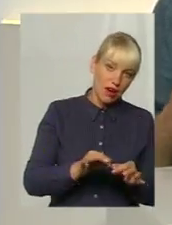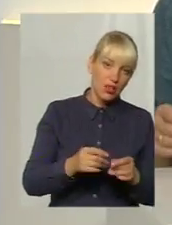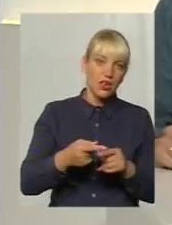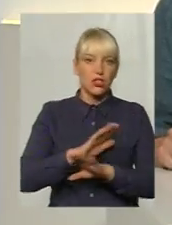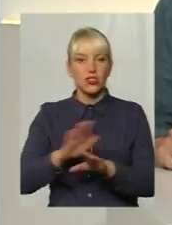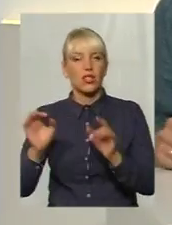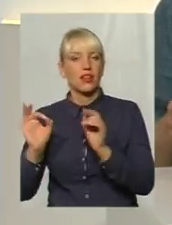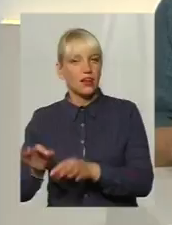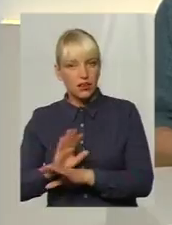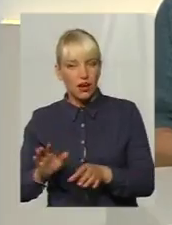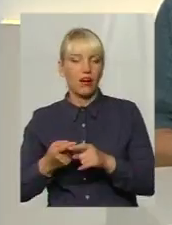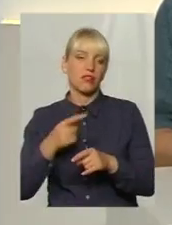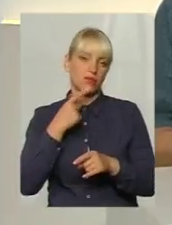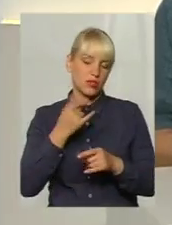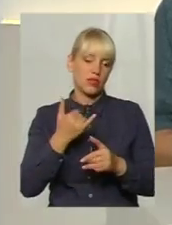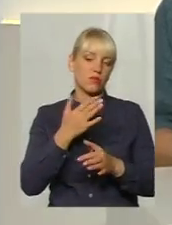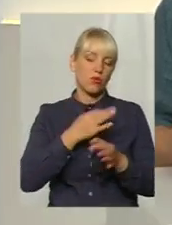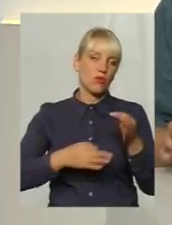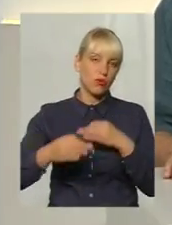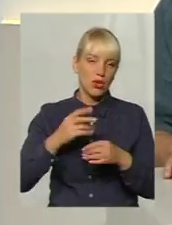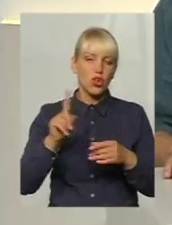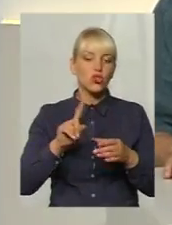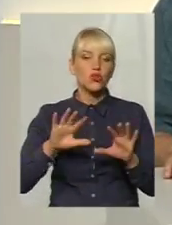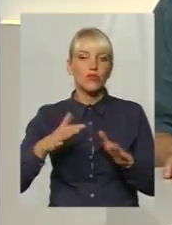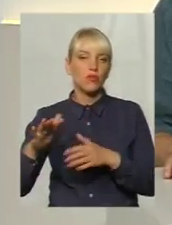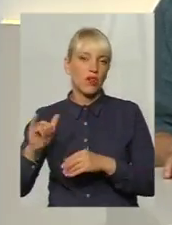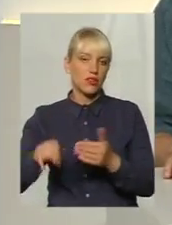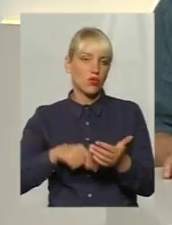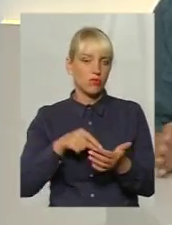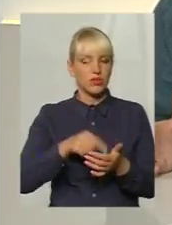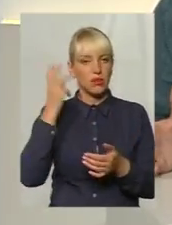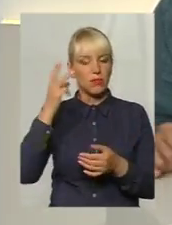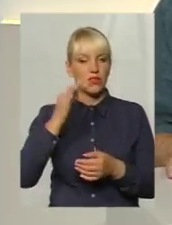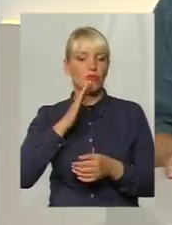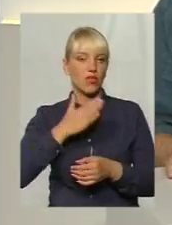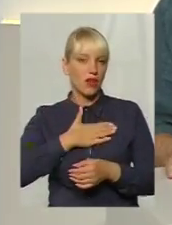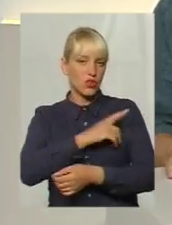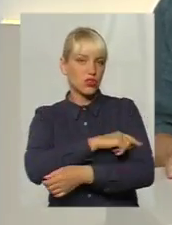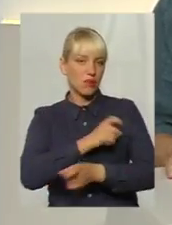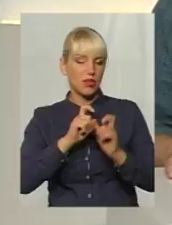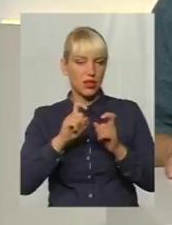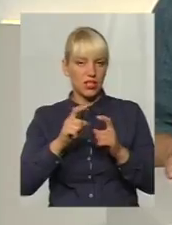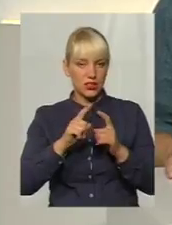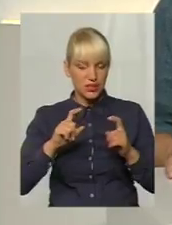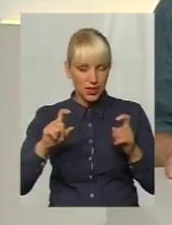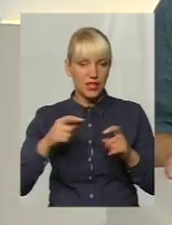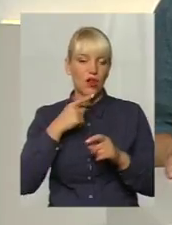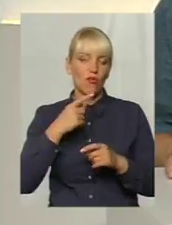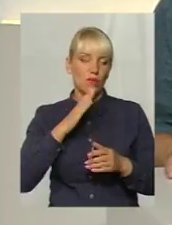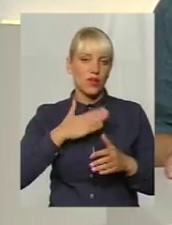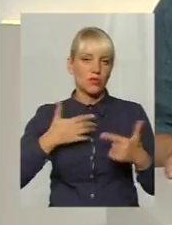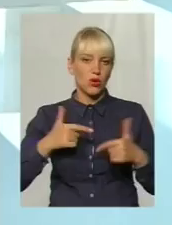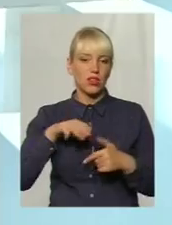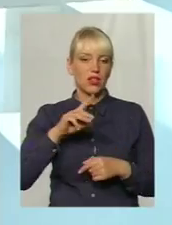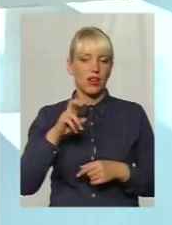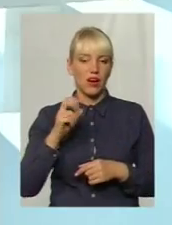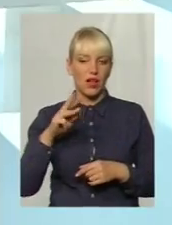як має відбуватися, і що зараз відбувається в місті Хмельницькому саме в медицині. Сьогодні ми поговоримо про це з нашими гостями. Отже, представляю Борис Ткач, начальник